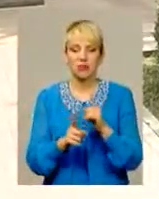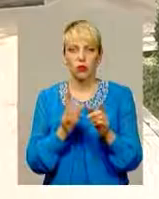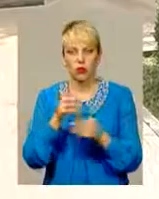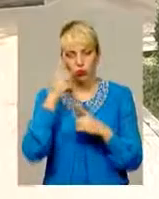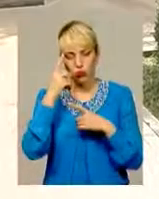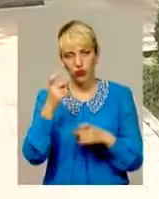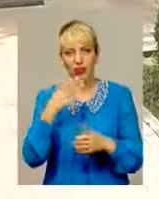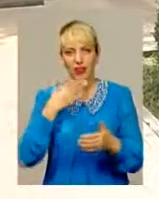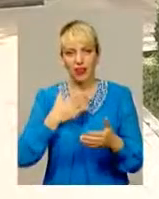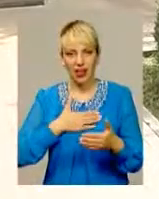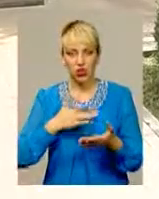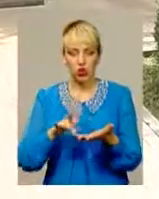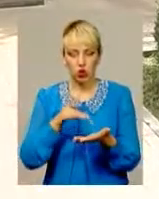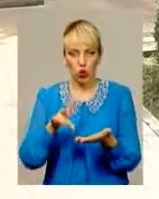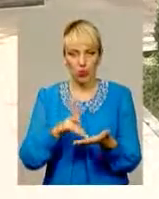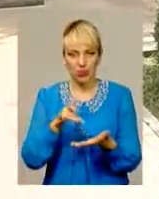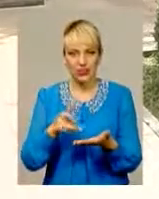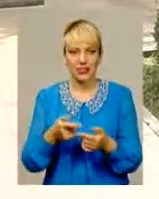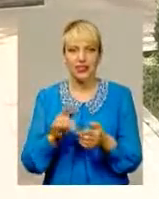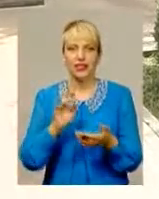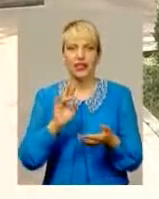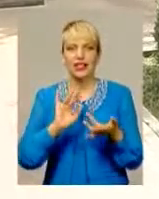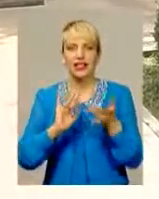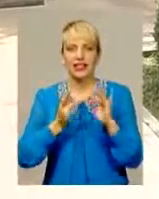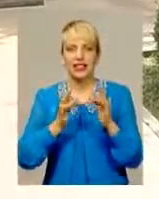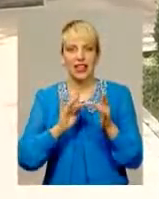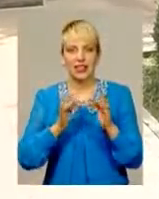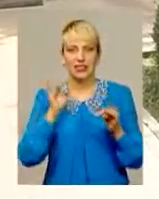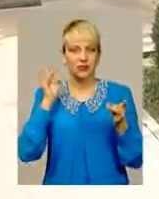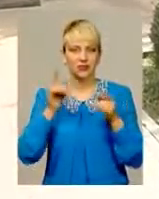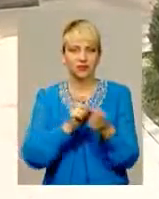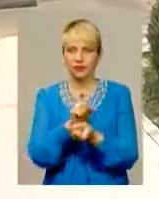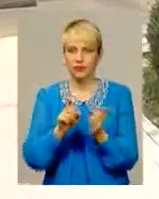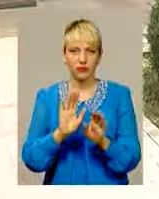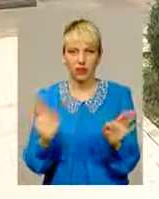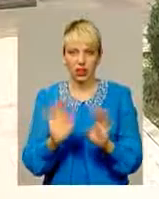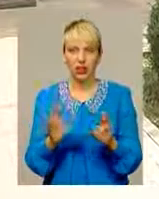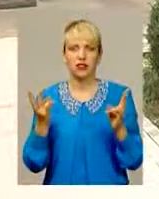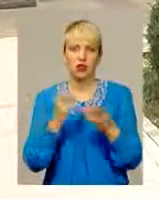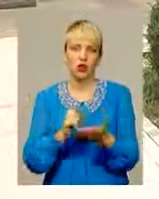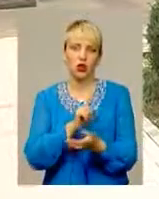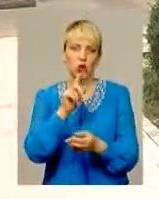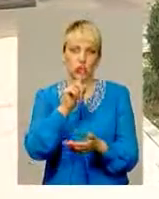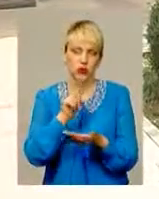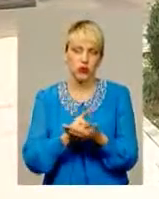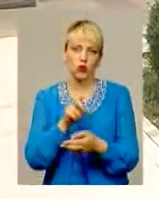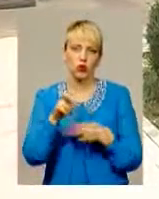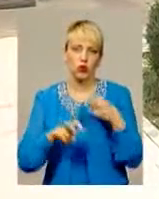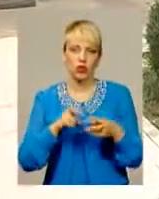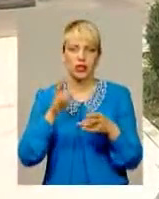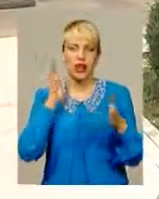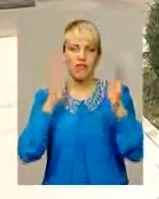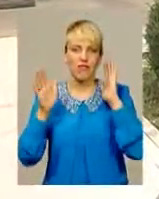повідомлені на нашій сторіночці. Тобто не хтось там комусь сказав, а обов'язково зміни шукати на фейсбуці або в